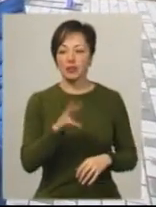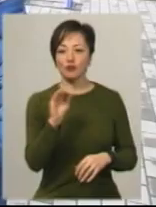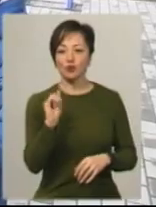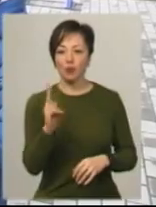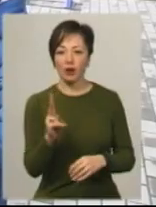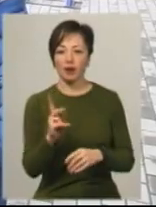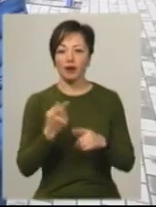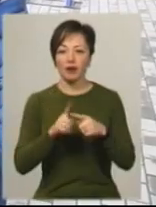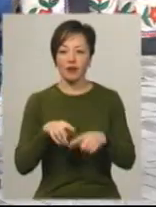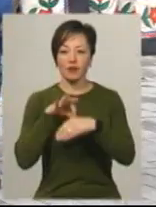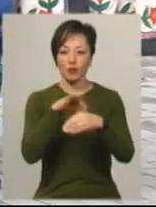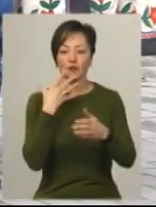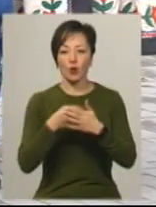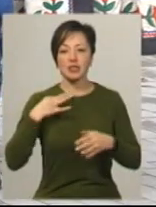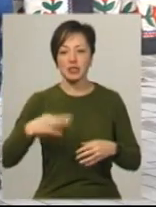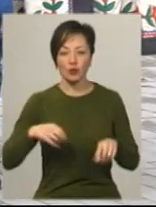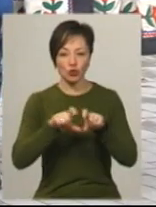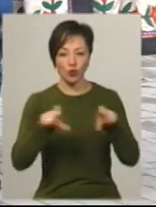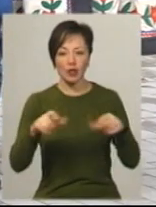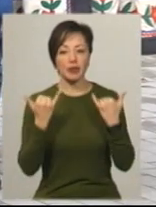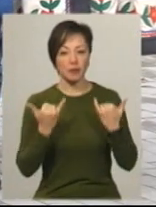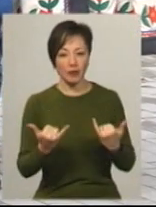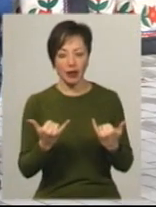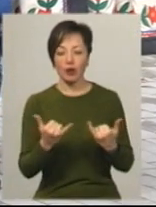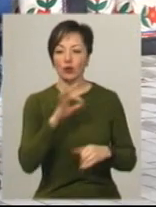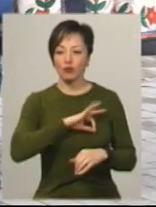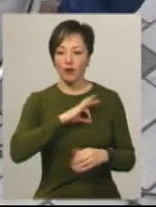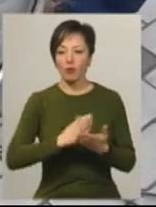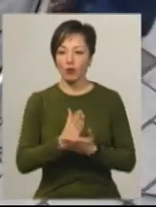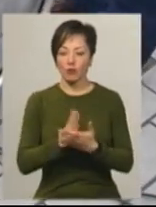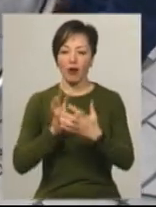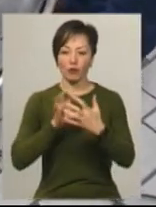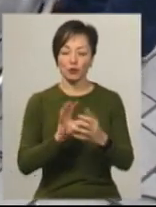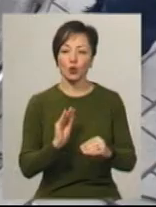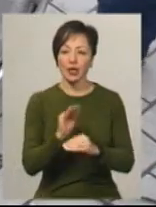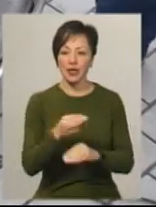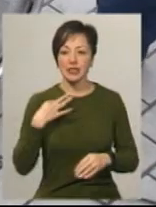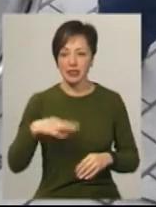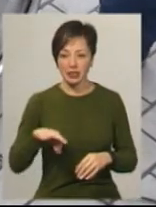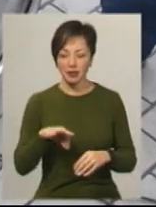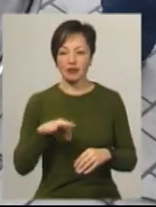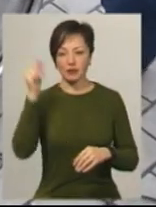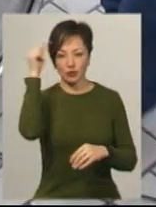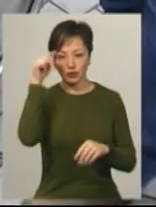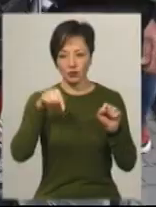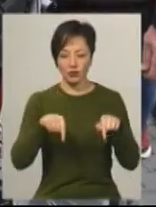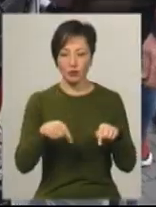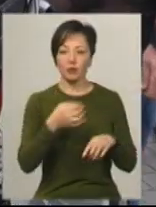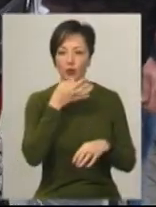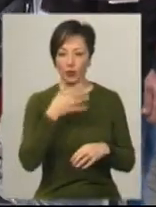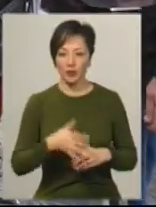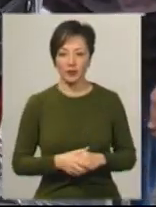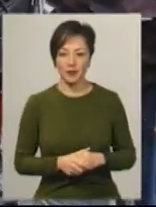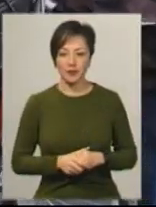щодня відводить свого сина Богдана до школи. Каже, відтепер користуватися послами автобуса. Додає, сина Богдана вчиться у школі, подобається.